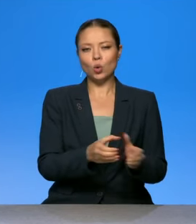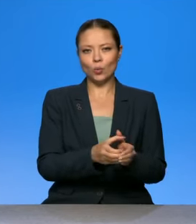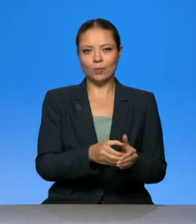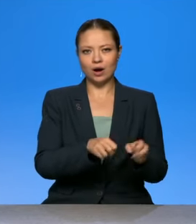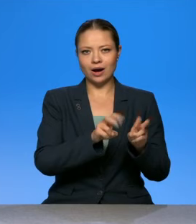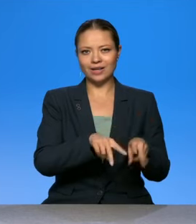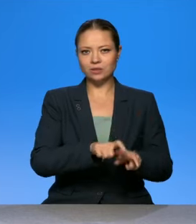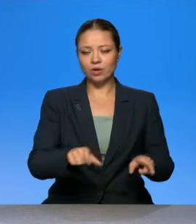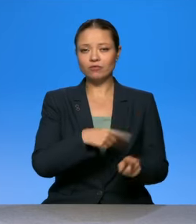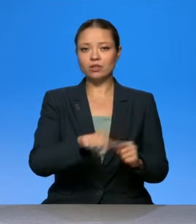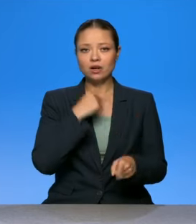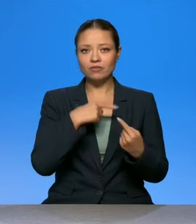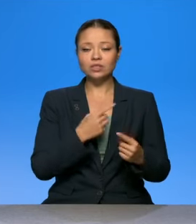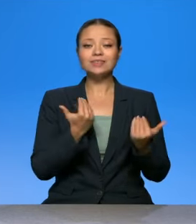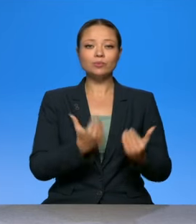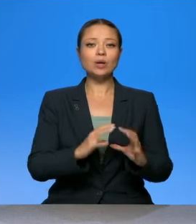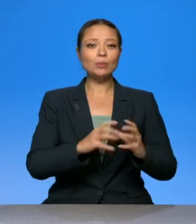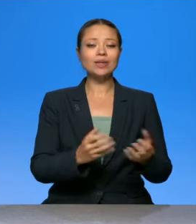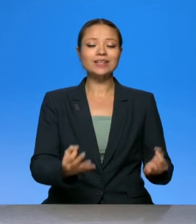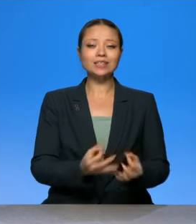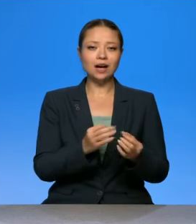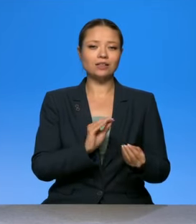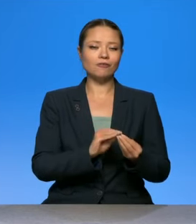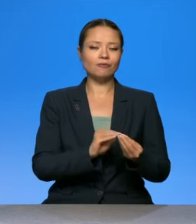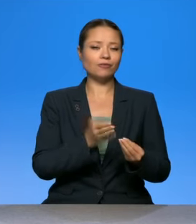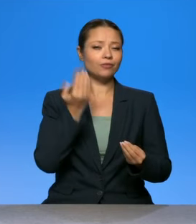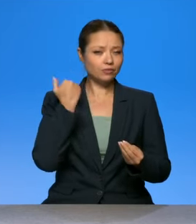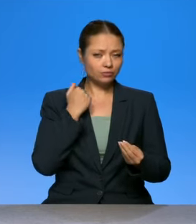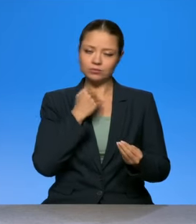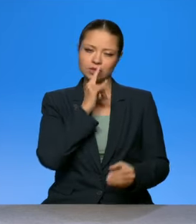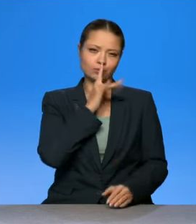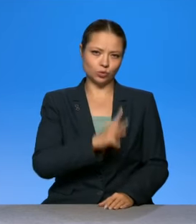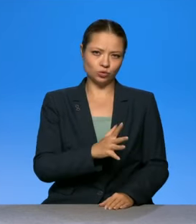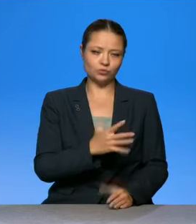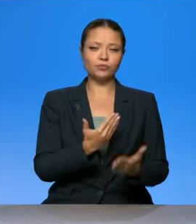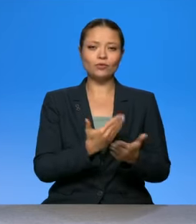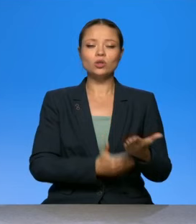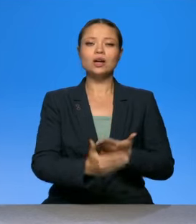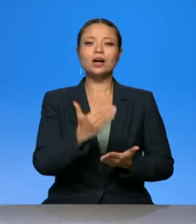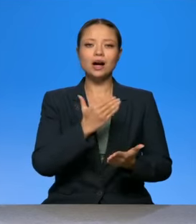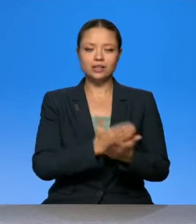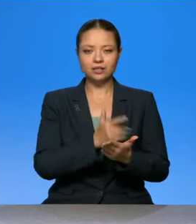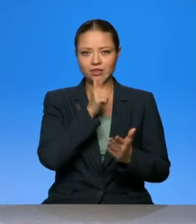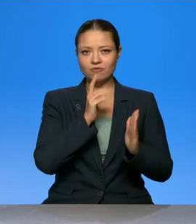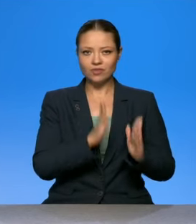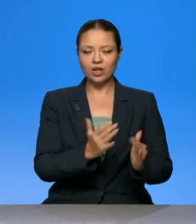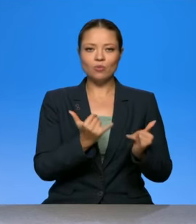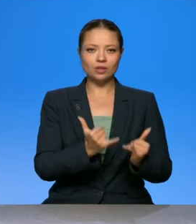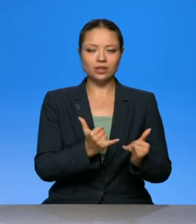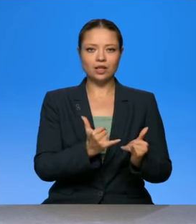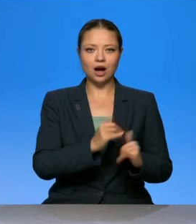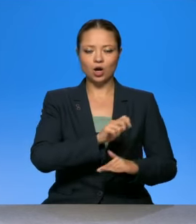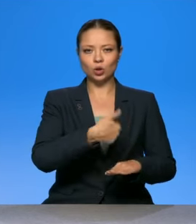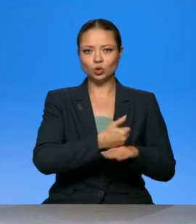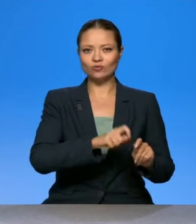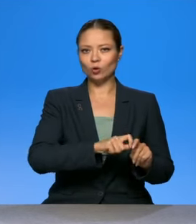утверждали, что мир уже теперь никогда не будет прежним. Наконец-то настало время для ключевого такого скачка,